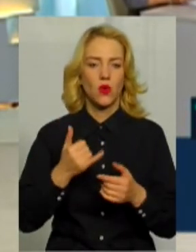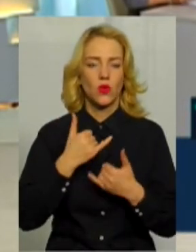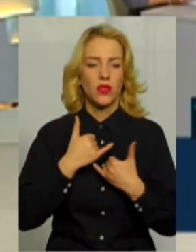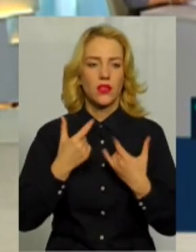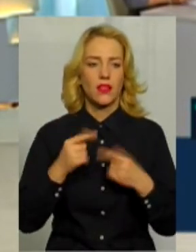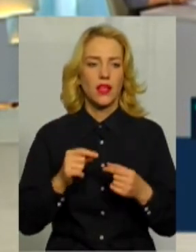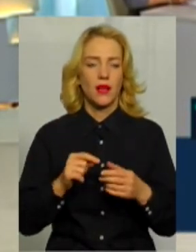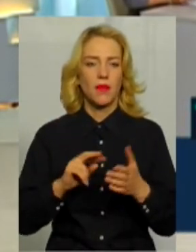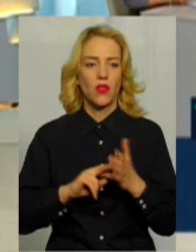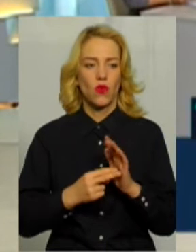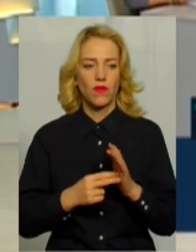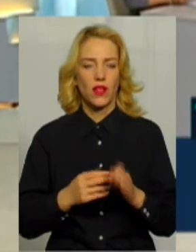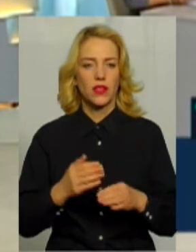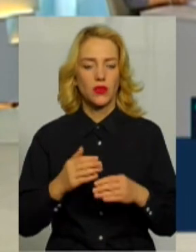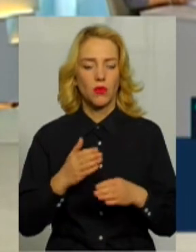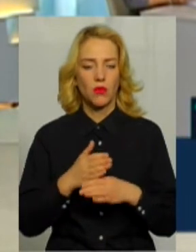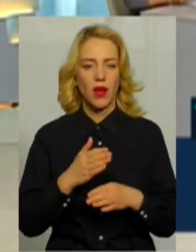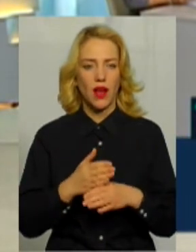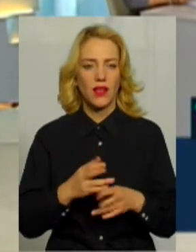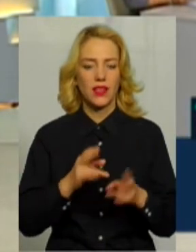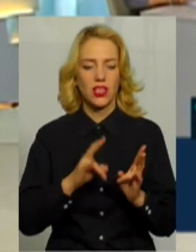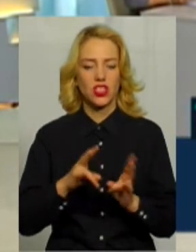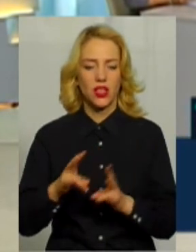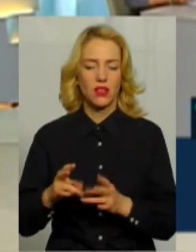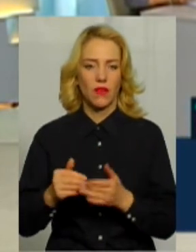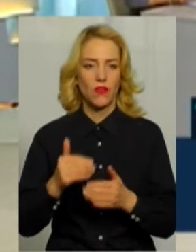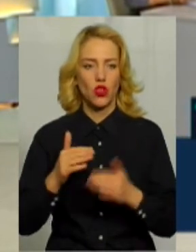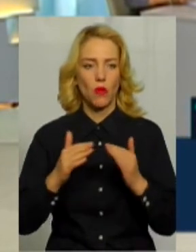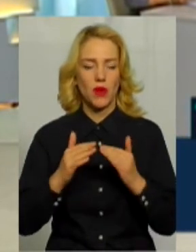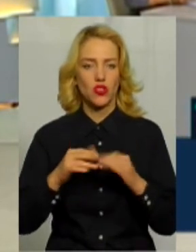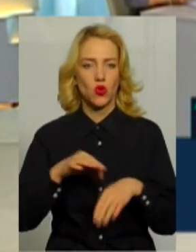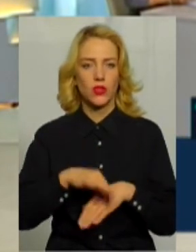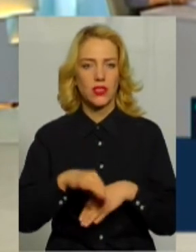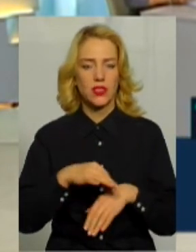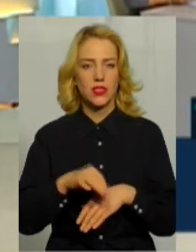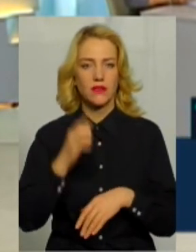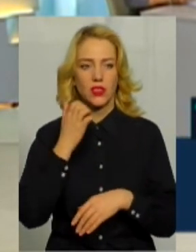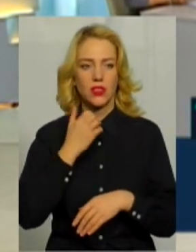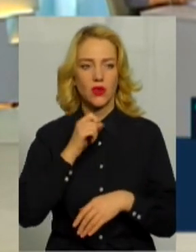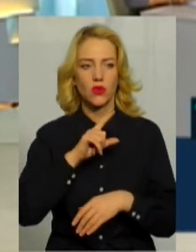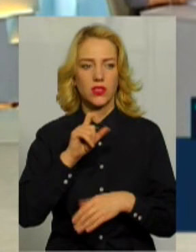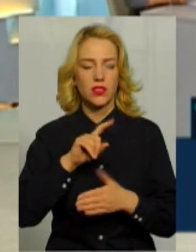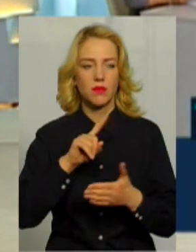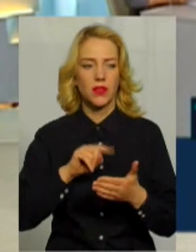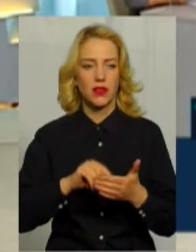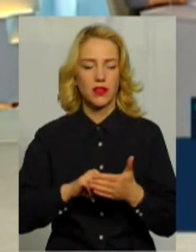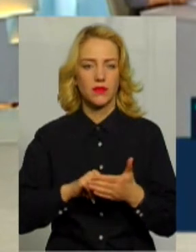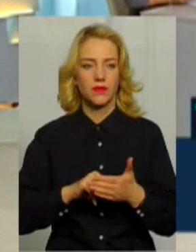допомагати жертвам домашнього насильства. Які результати наразі? Дякую за запитання.